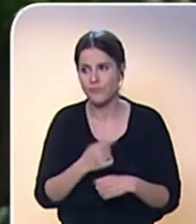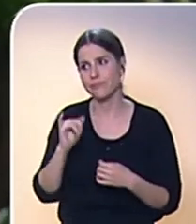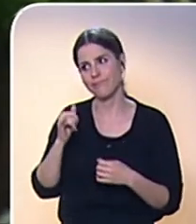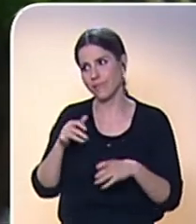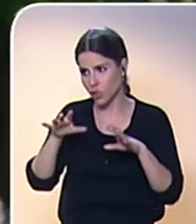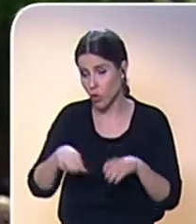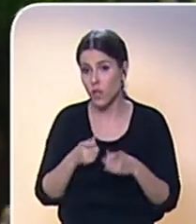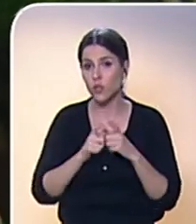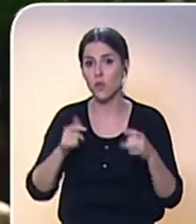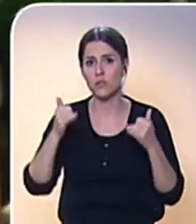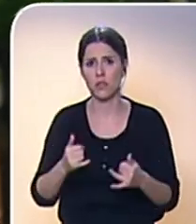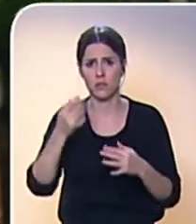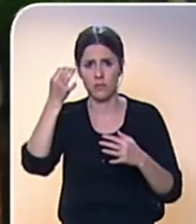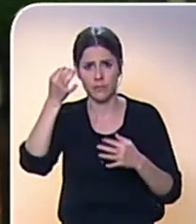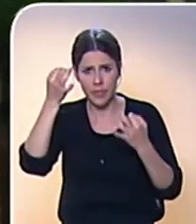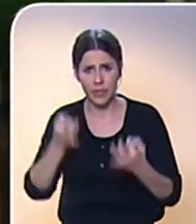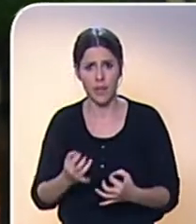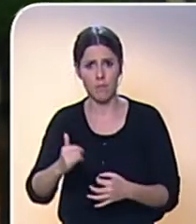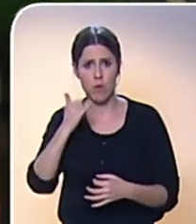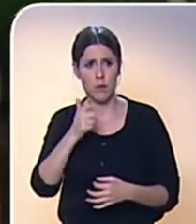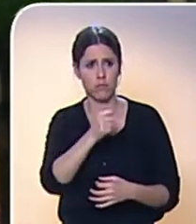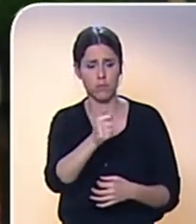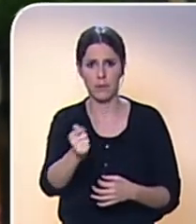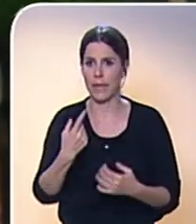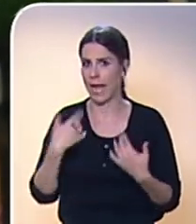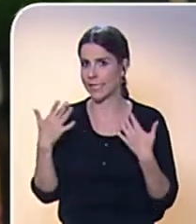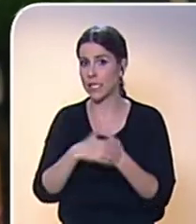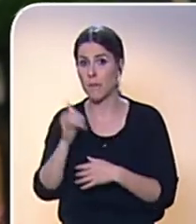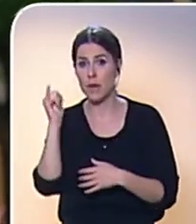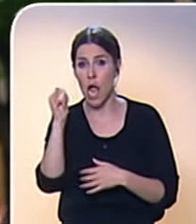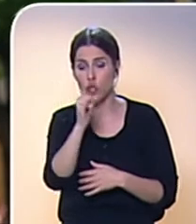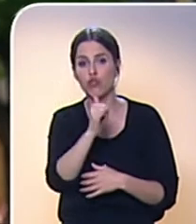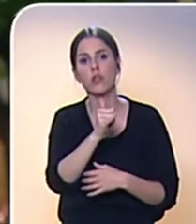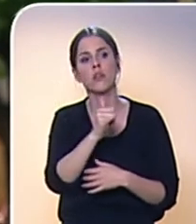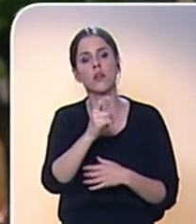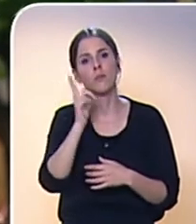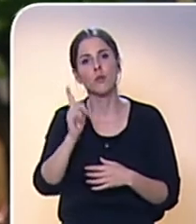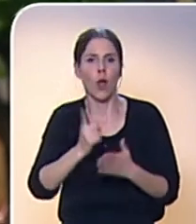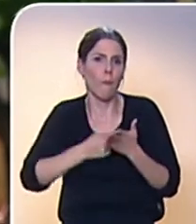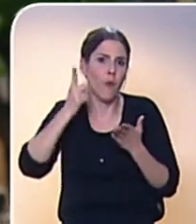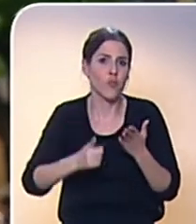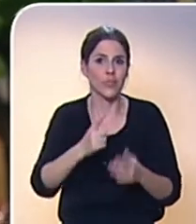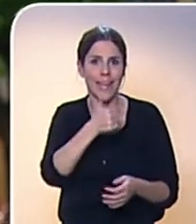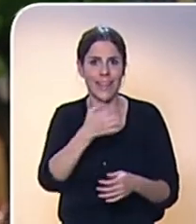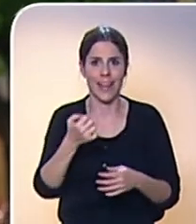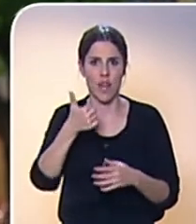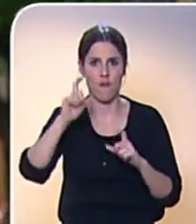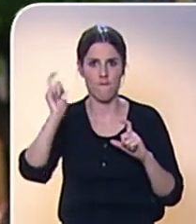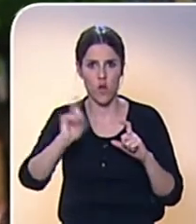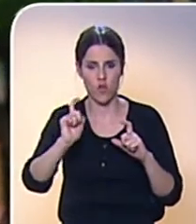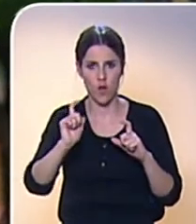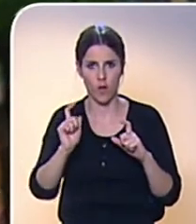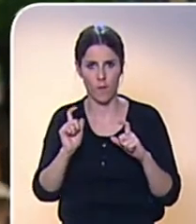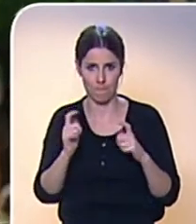to fotografování je jednoduché, tak si vezměte, že každý si minimálně jednu fotku z mobilu udělá denně, tak vlastně ty lidi nemají ani moc